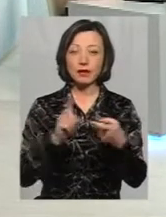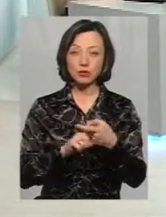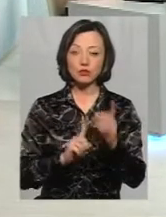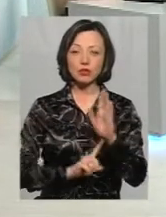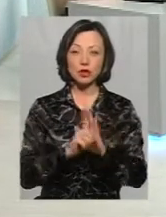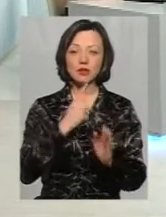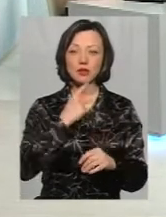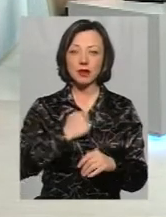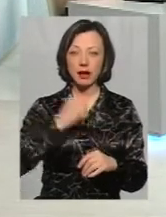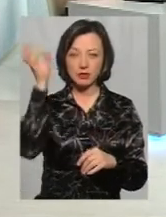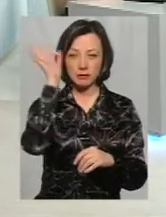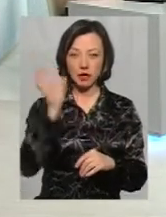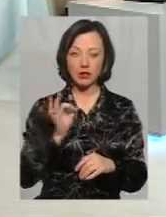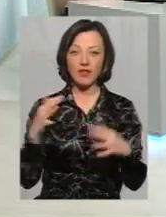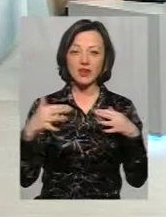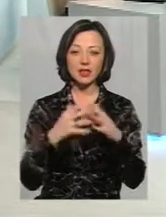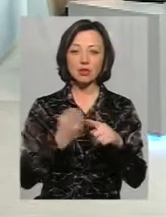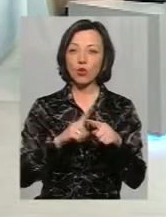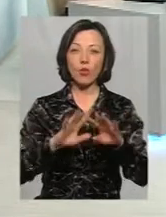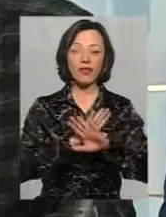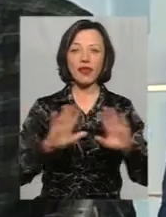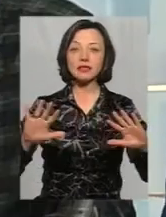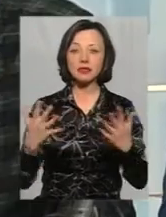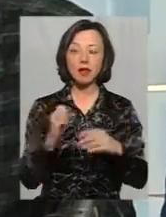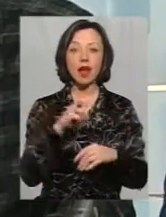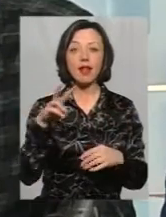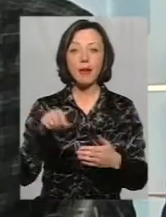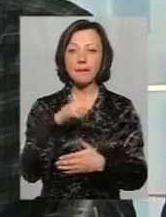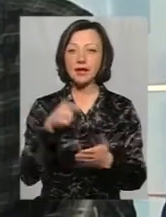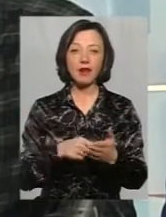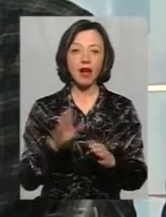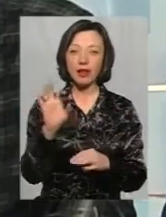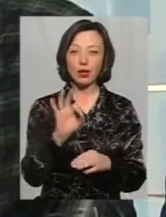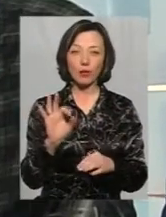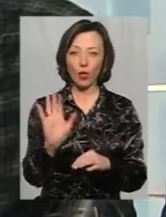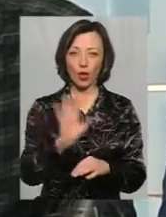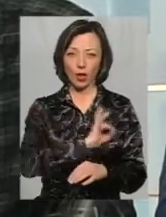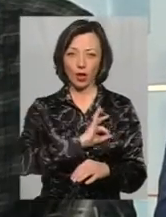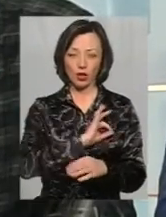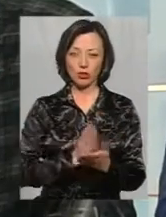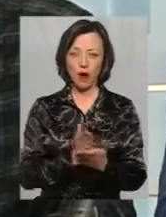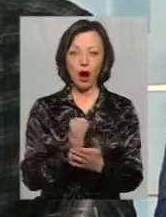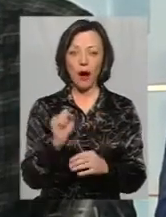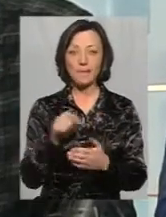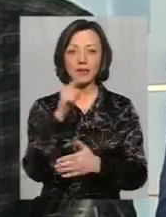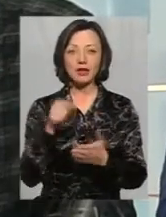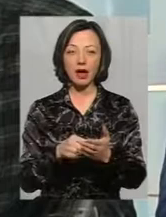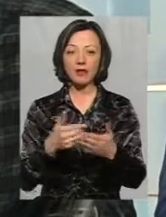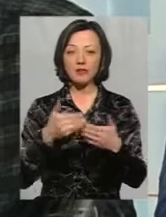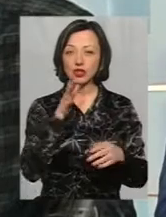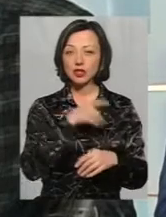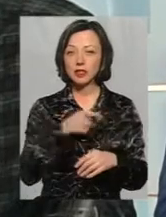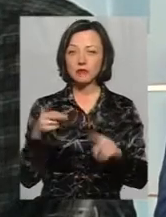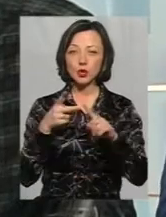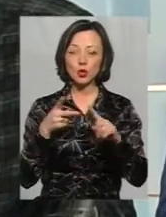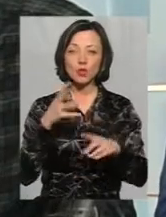початком Радянсько-Німецької війни цього не сталося. Але питання йде не про юридичний бік справи, питання йде про те, що від часів Другої